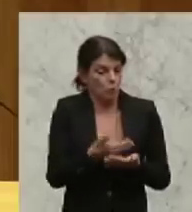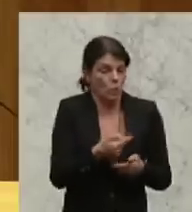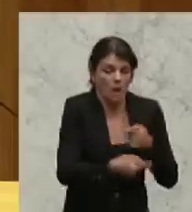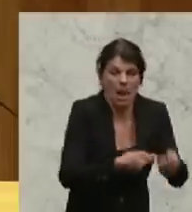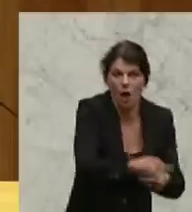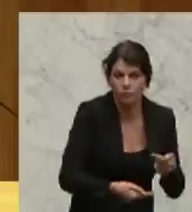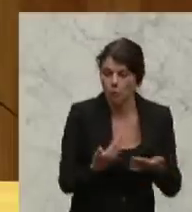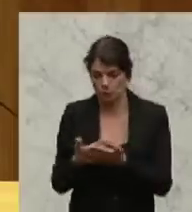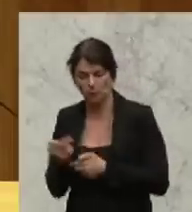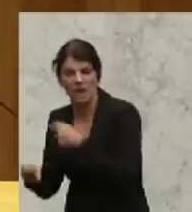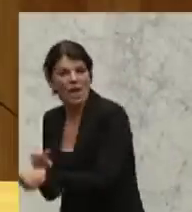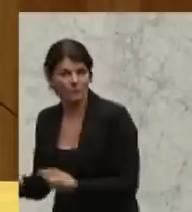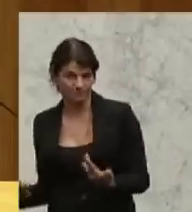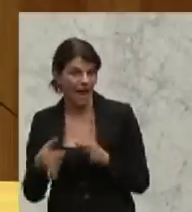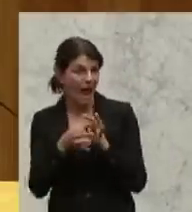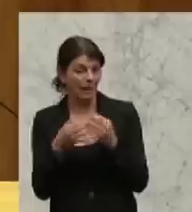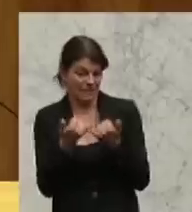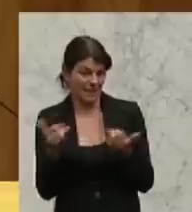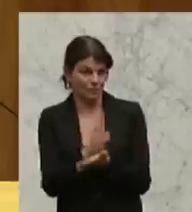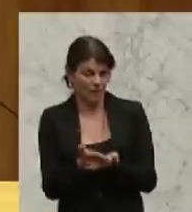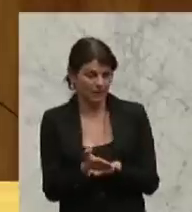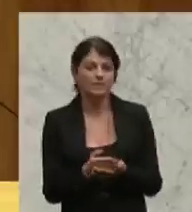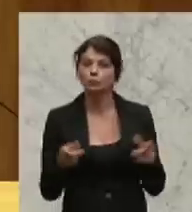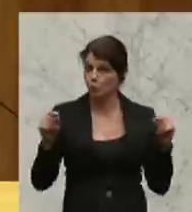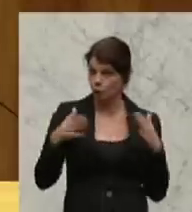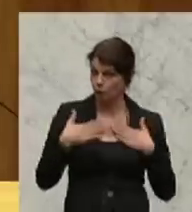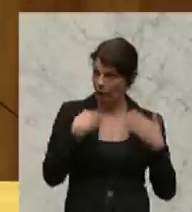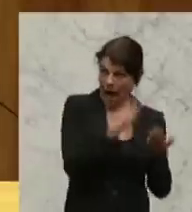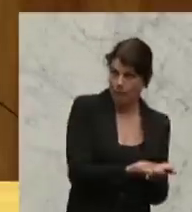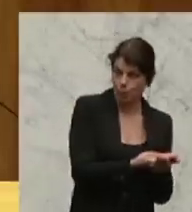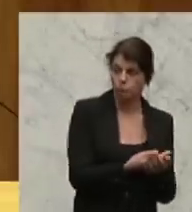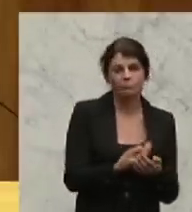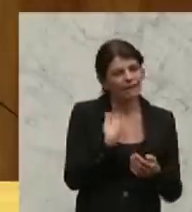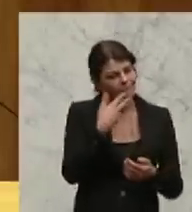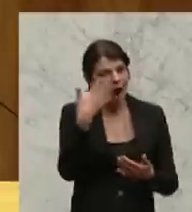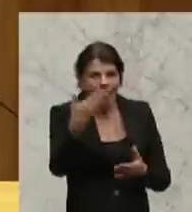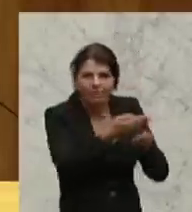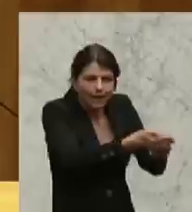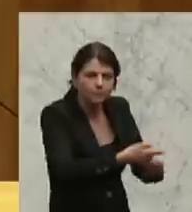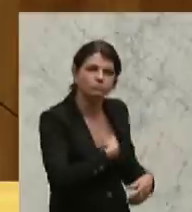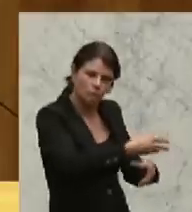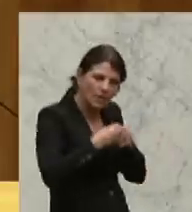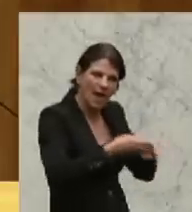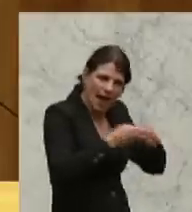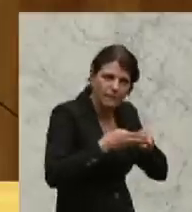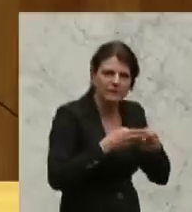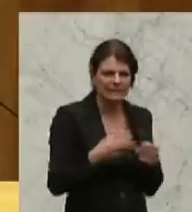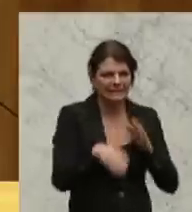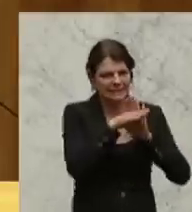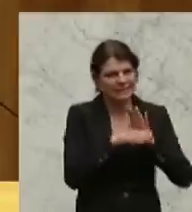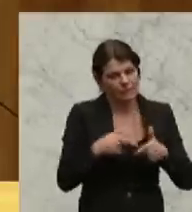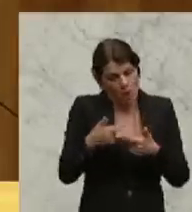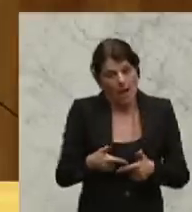So weit zu unserem Angebot. Wir reichen Ihnen wirklich die Hand, dass Sie hier die Gesetzesvorlagen so rechtzeitig